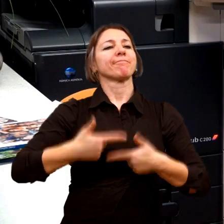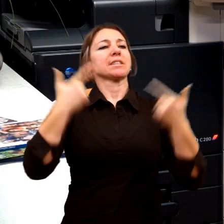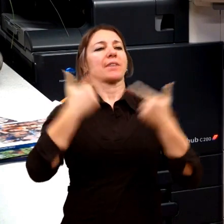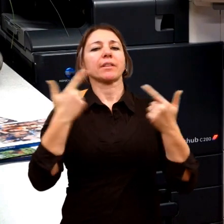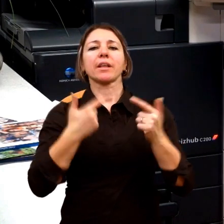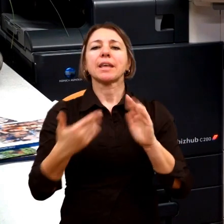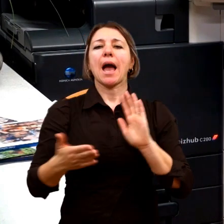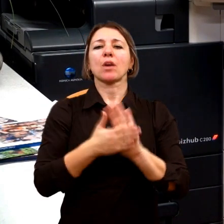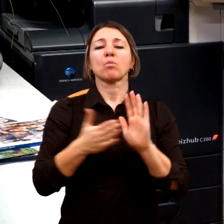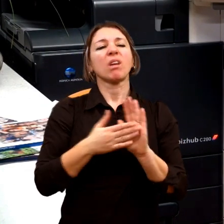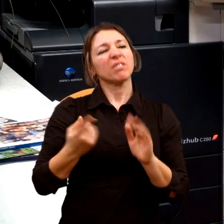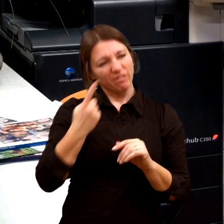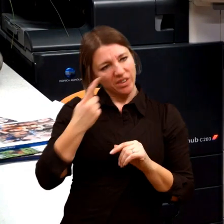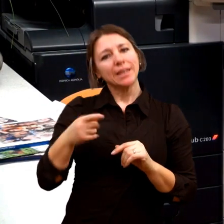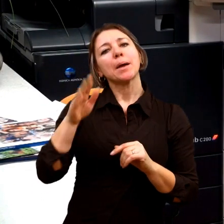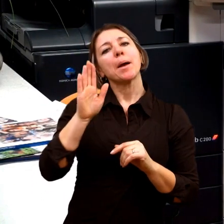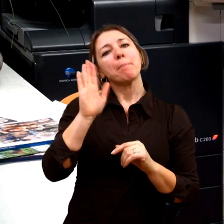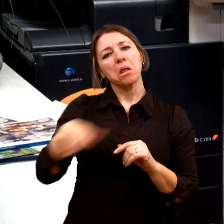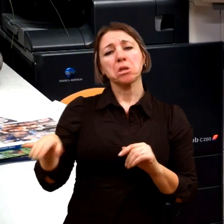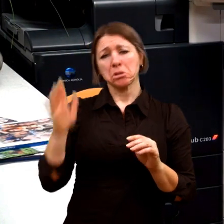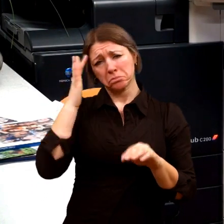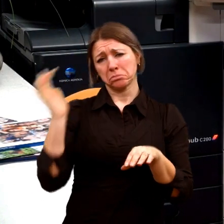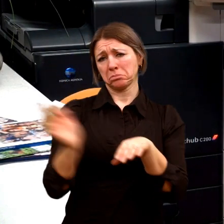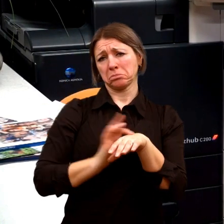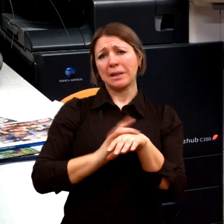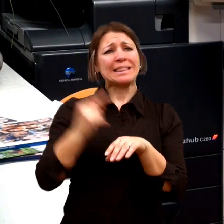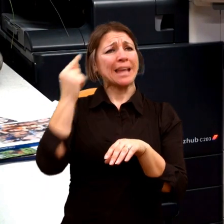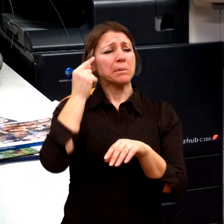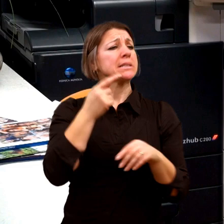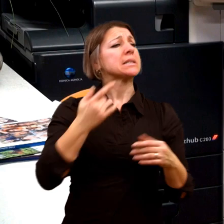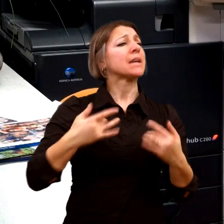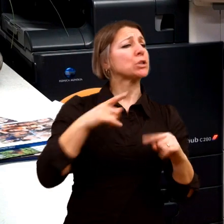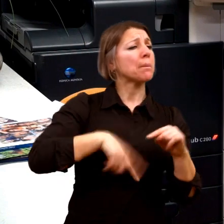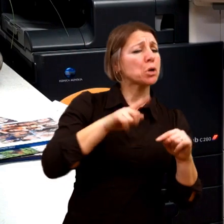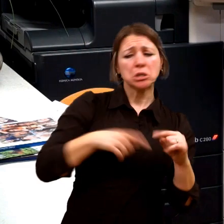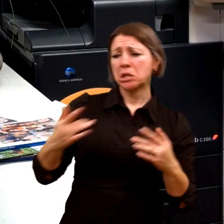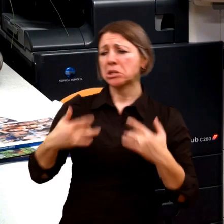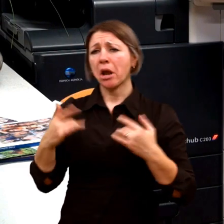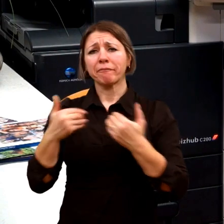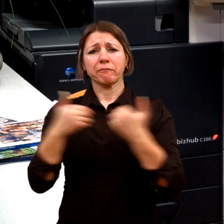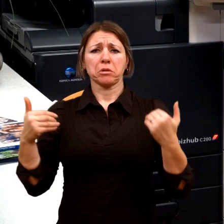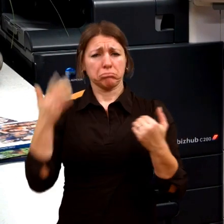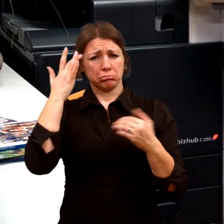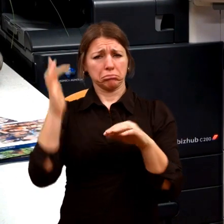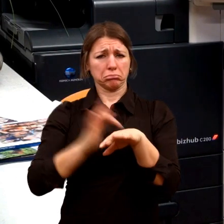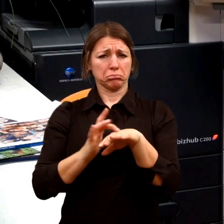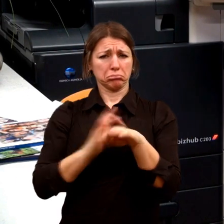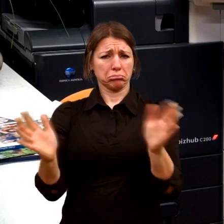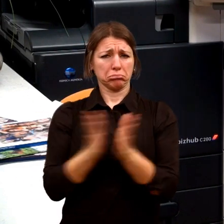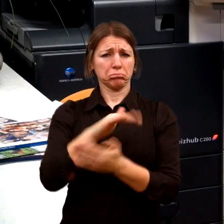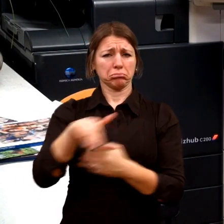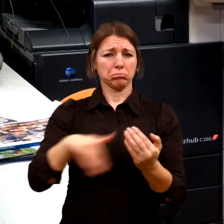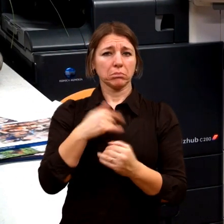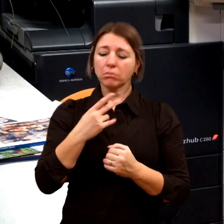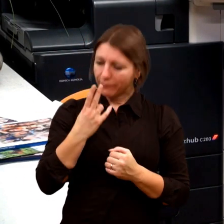nemají problémy s žádným postižením. A je to pravda, když člověk to vidí na vlastní oči, jak oni